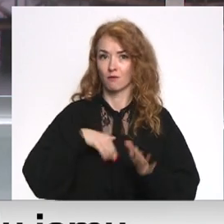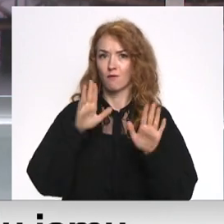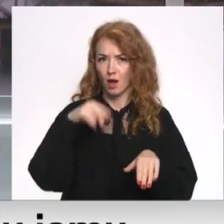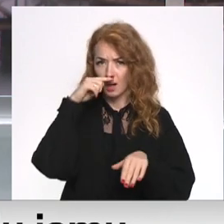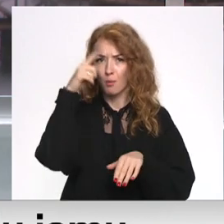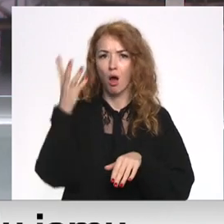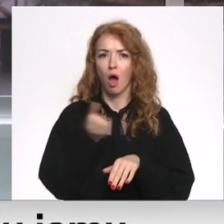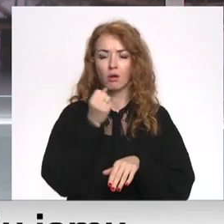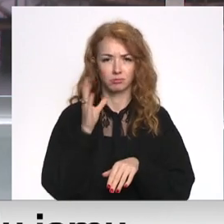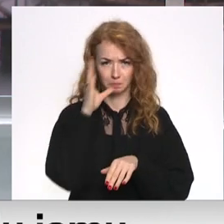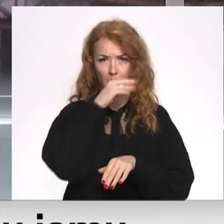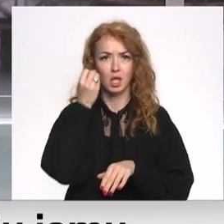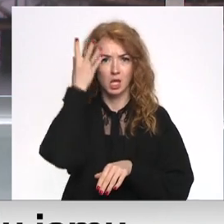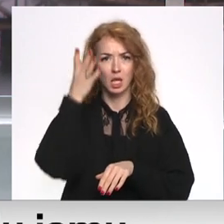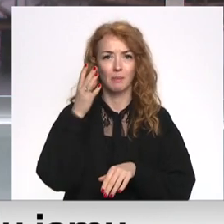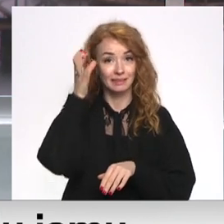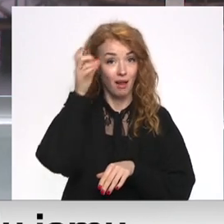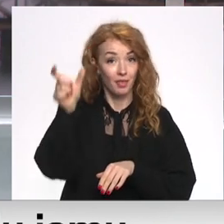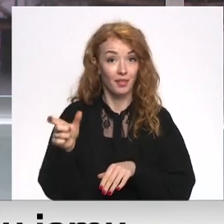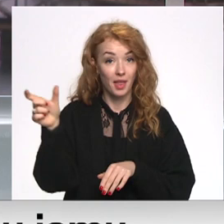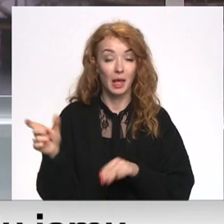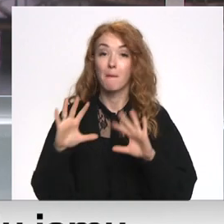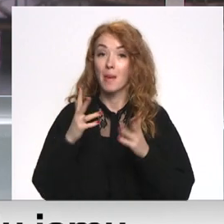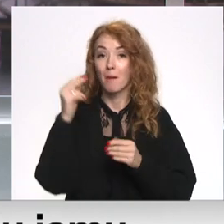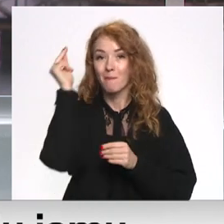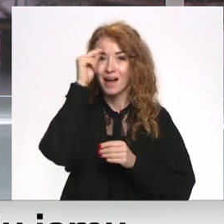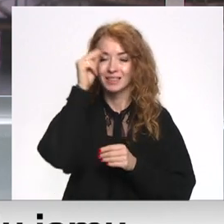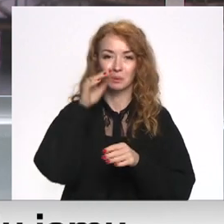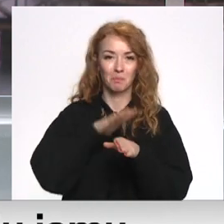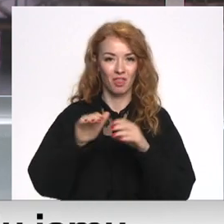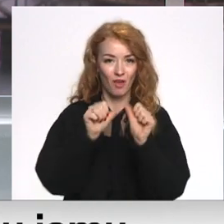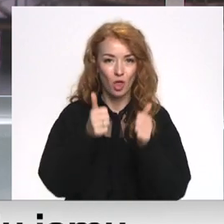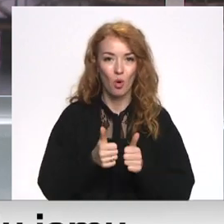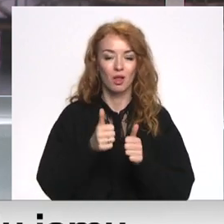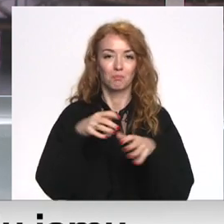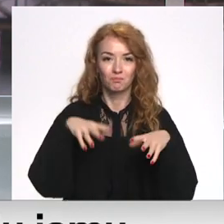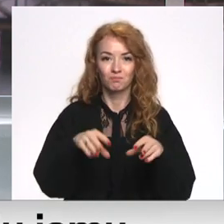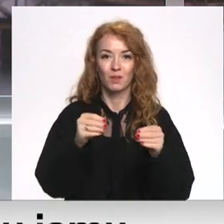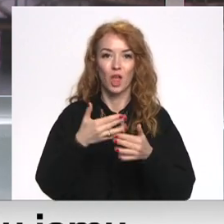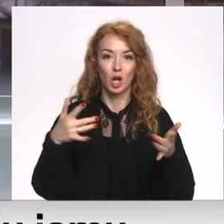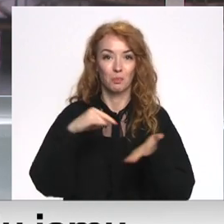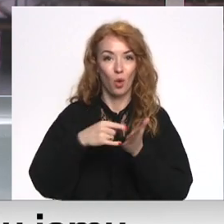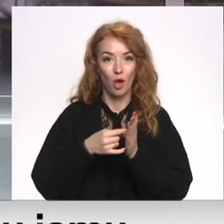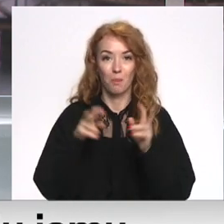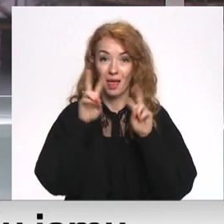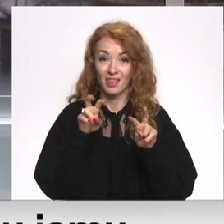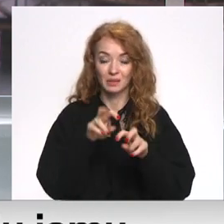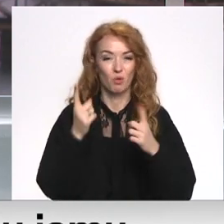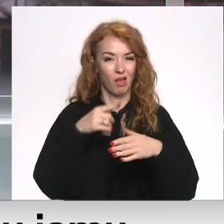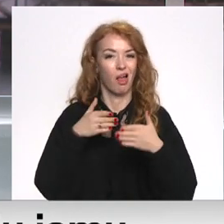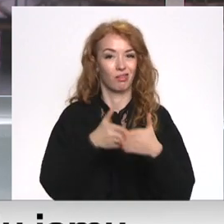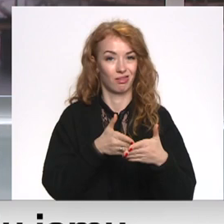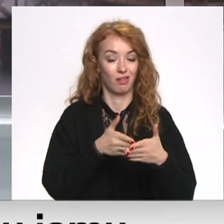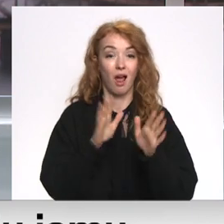ar spējīgiem zinātniekiem kvantu jomā, taču iespējas mācīties pilnveidoties un realizēt pētniecības potenciālu pat labi ir ierobežotas.